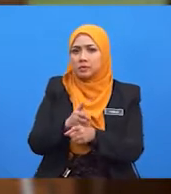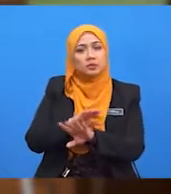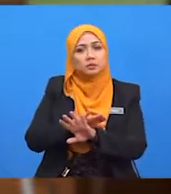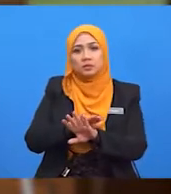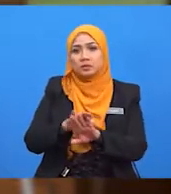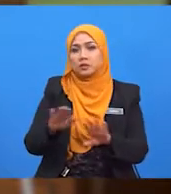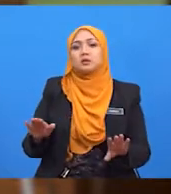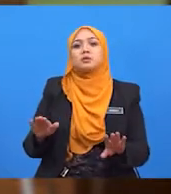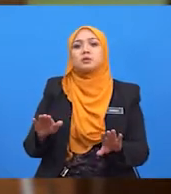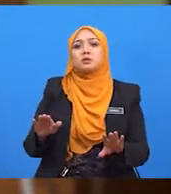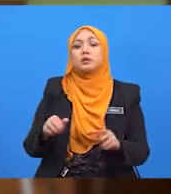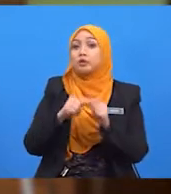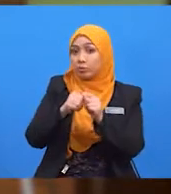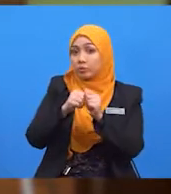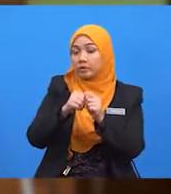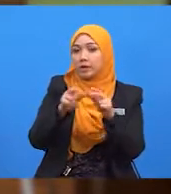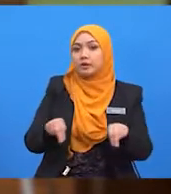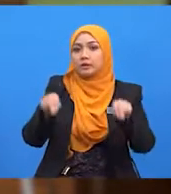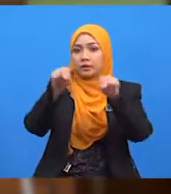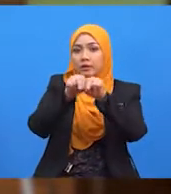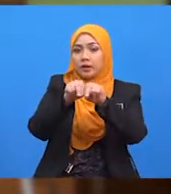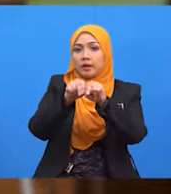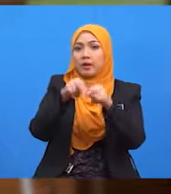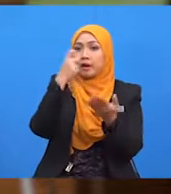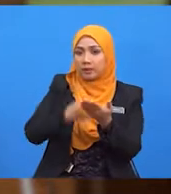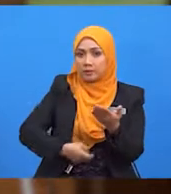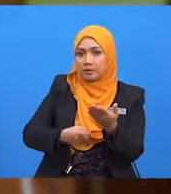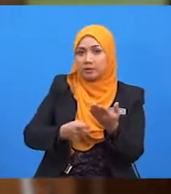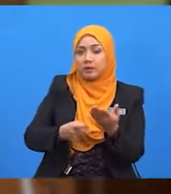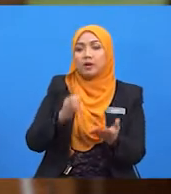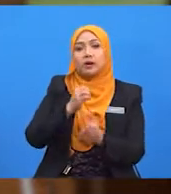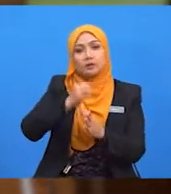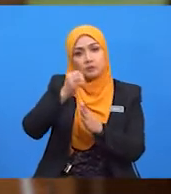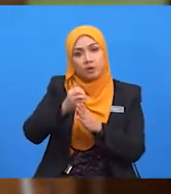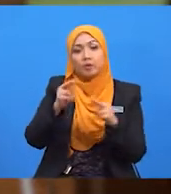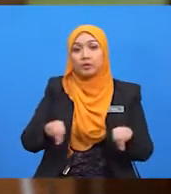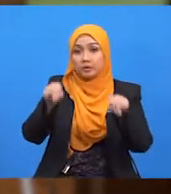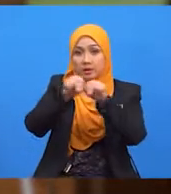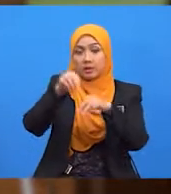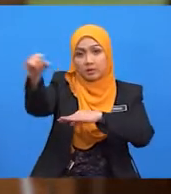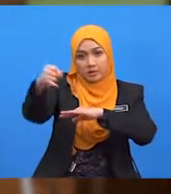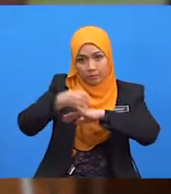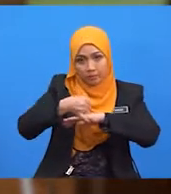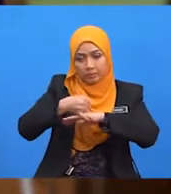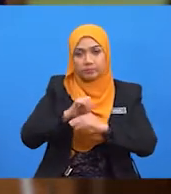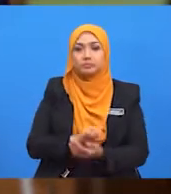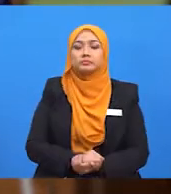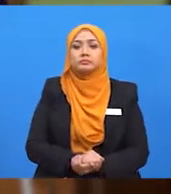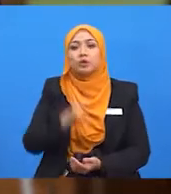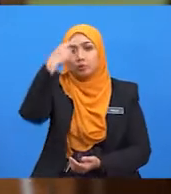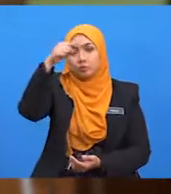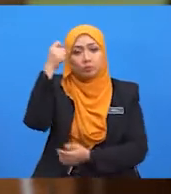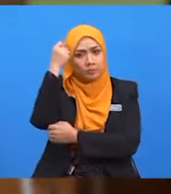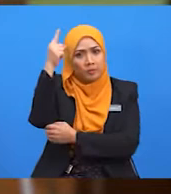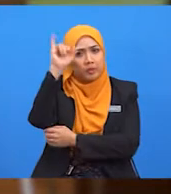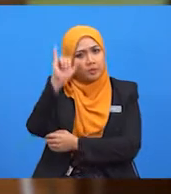dipengaruhi oleh harga atau nilai import. Baiklah pelajar, untuk pemahaman lebih